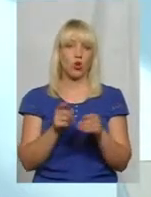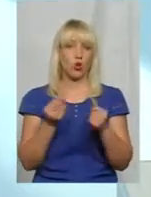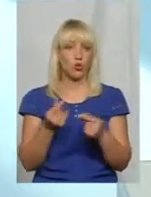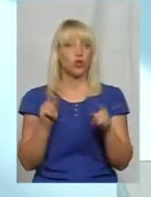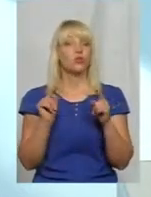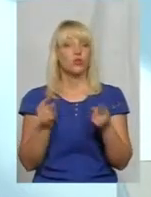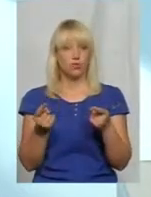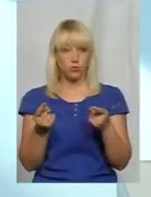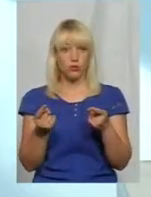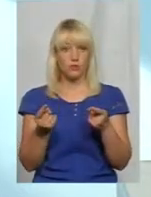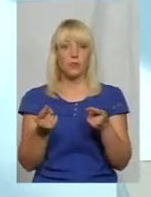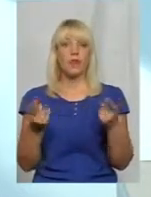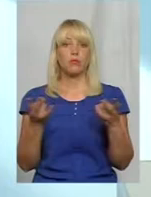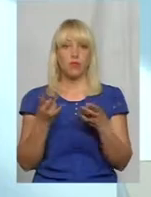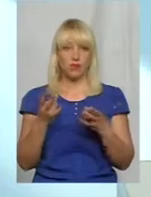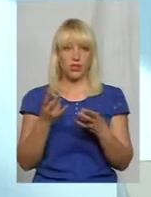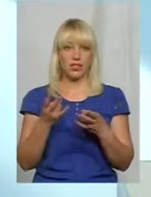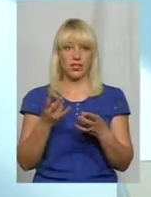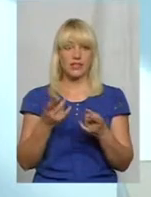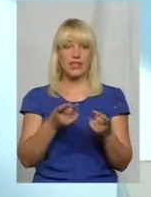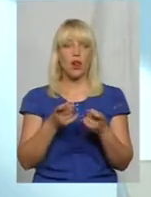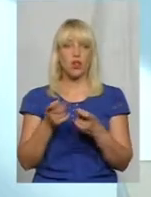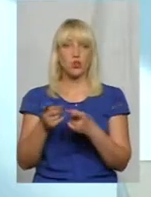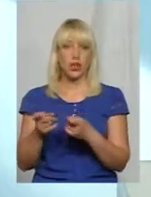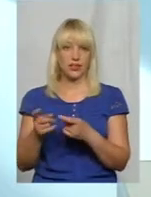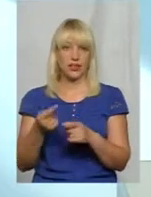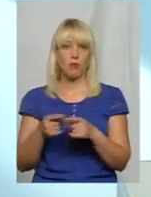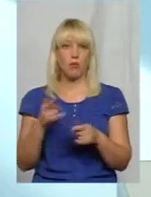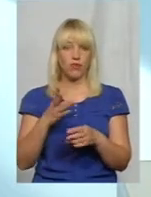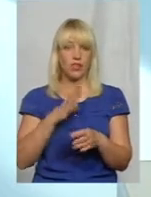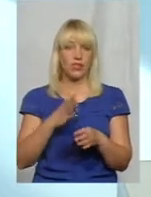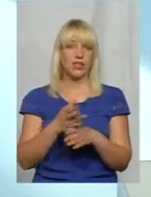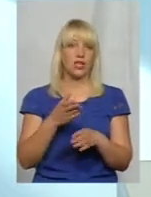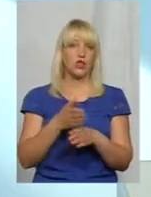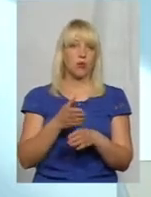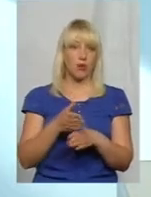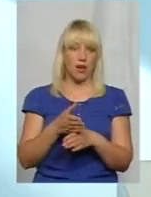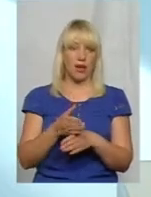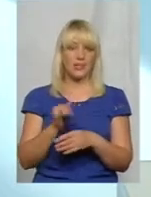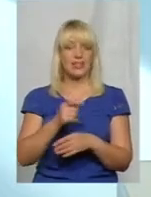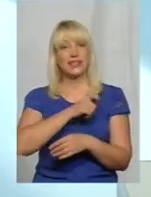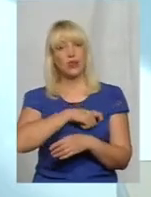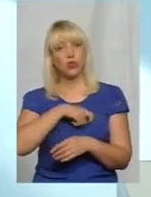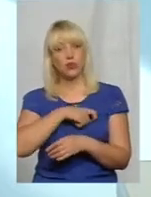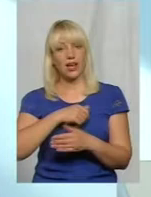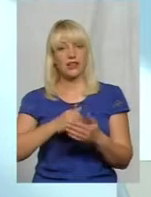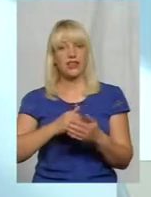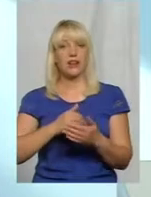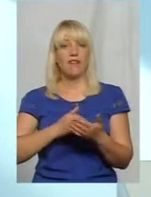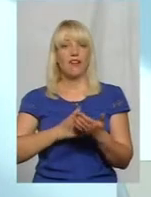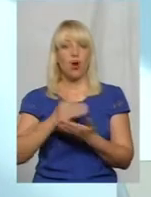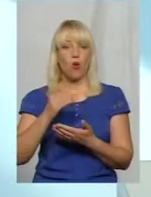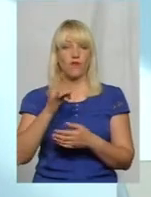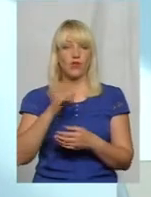Тому повинні залучатися, це повинні допомагати і депутати Верховної Ради, і